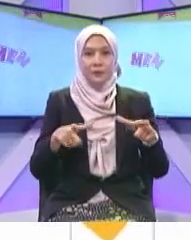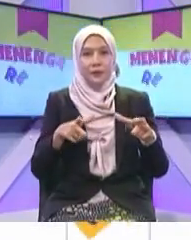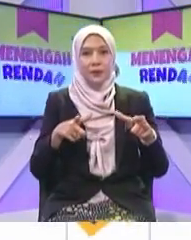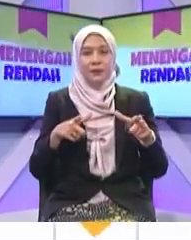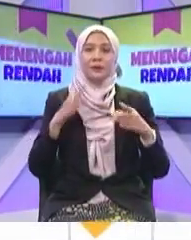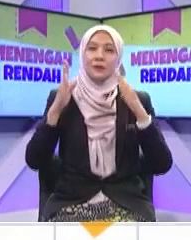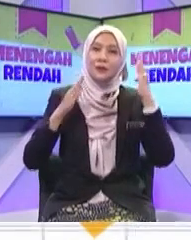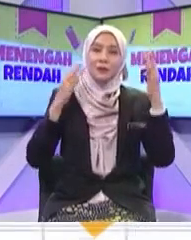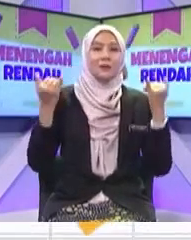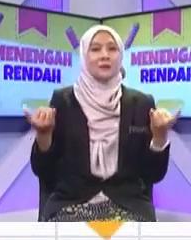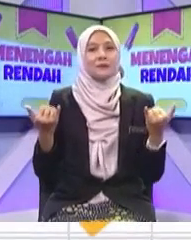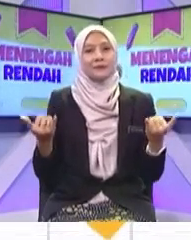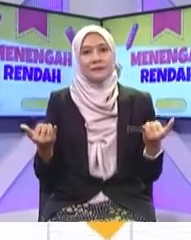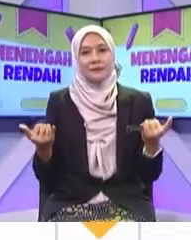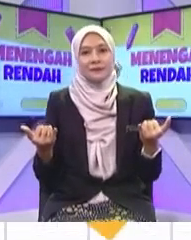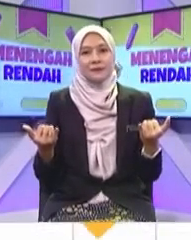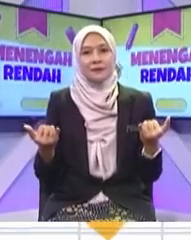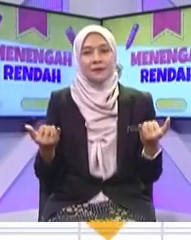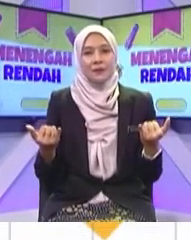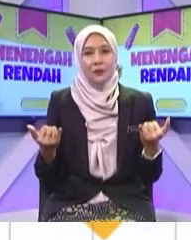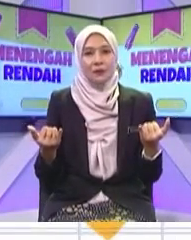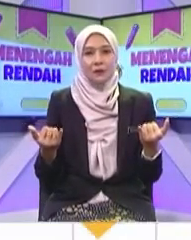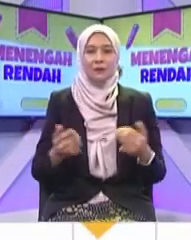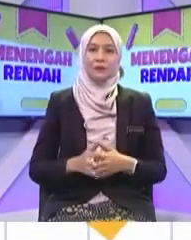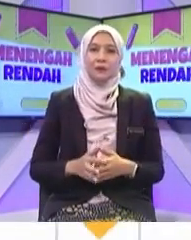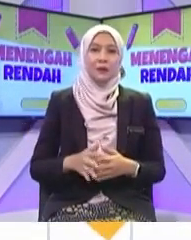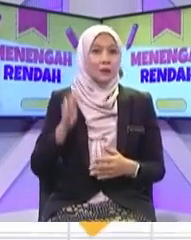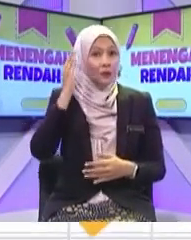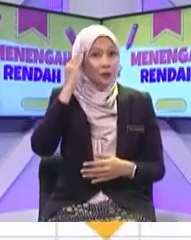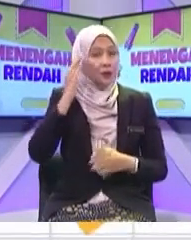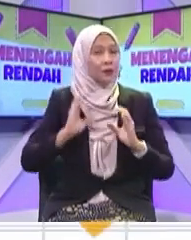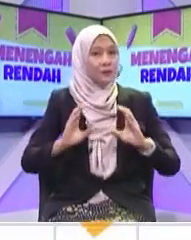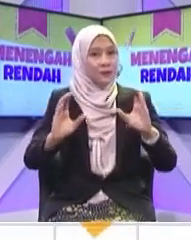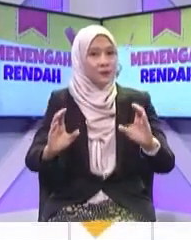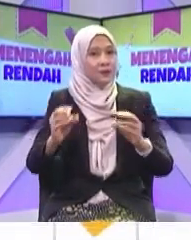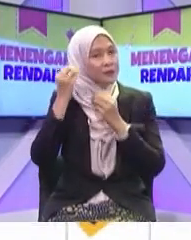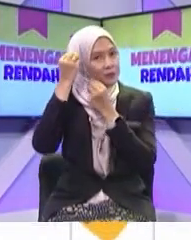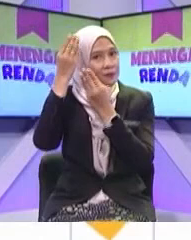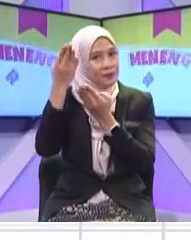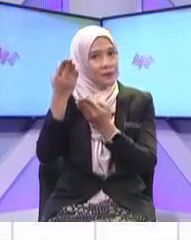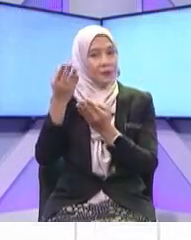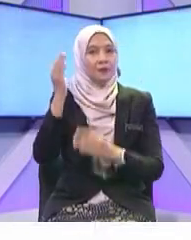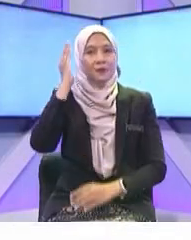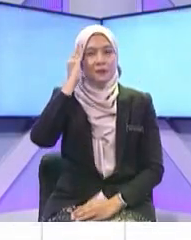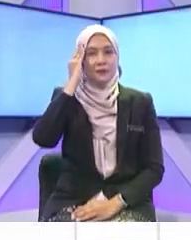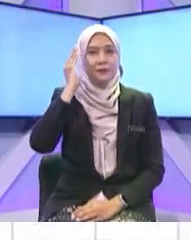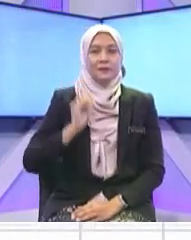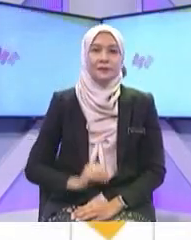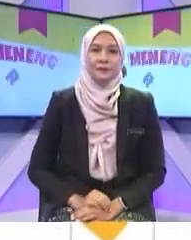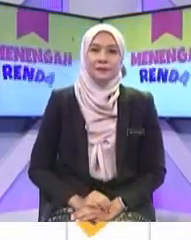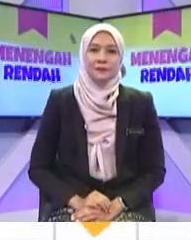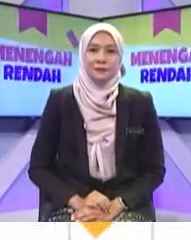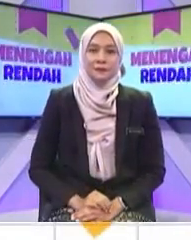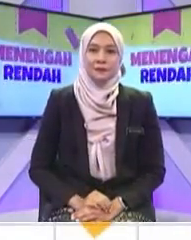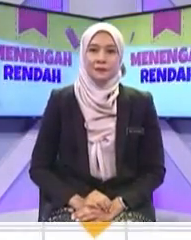kita tidaklah Duduk dalam satu kelompok Kita sendiri Jangan ketinggalan Jangan ketinggalan Okey Ada lagi Yang Khalif boleh kongsi Yang ketiga Sebagai seorang